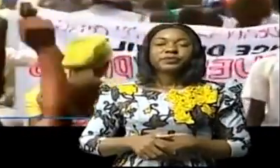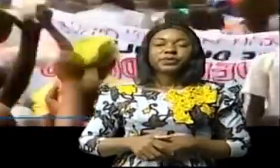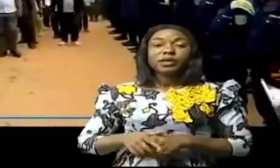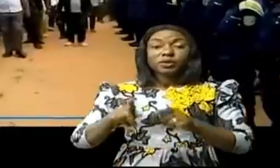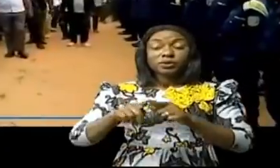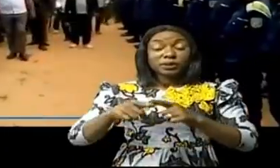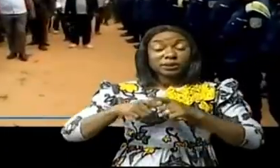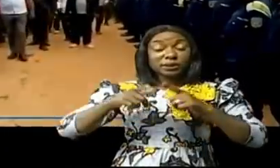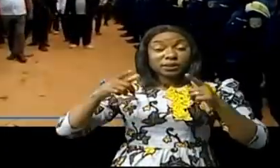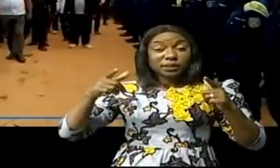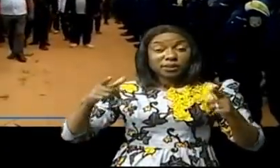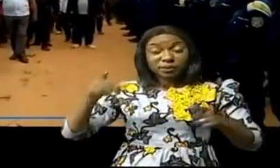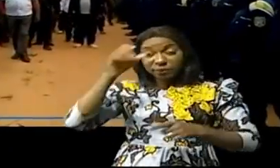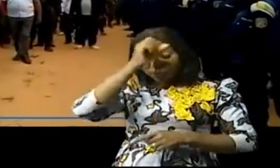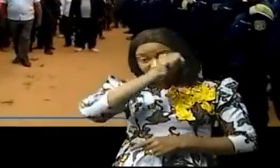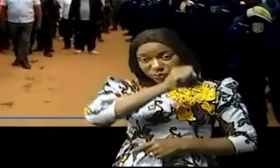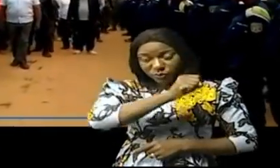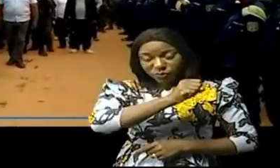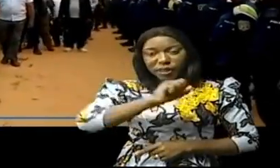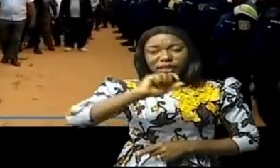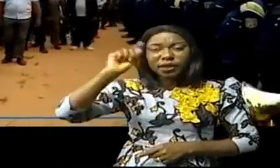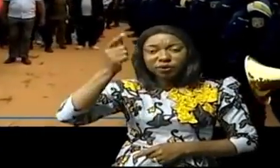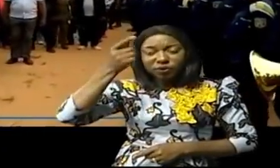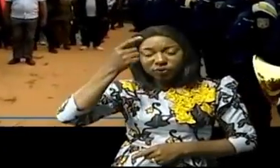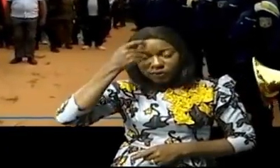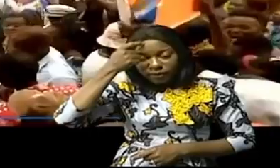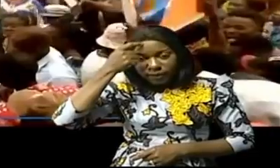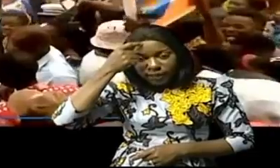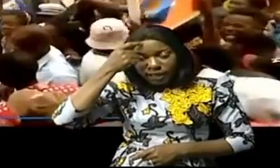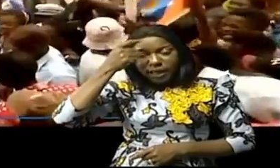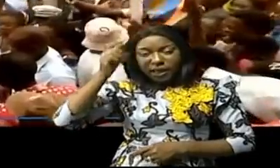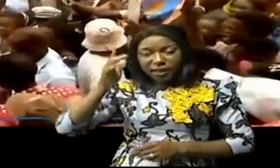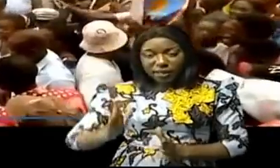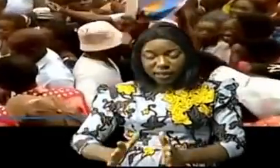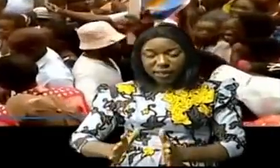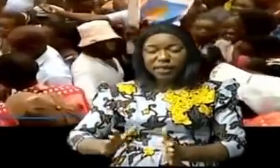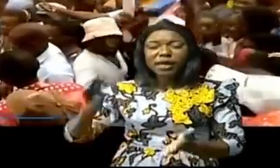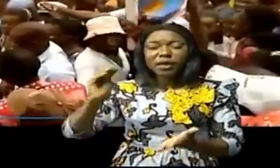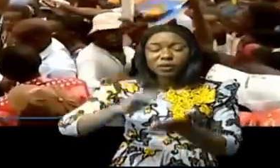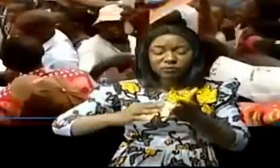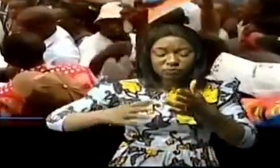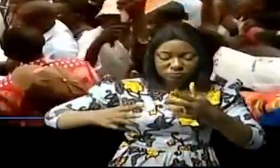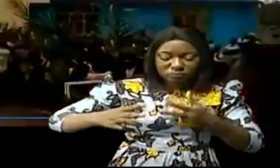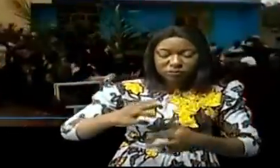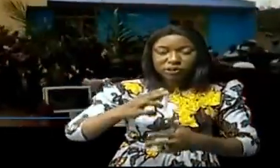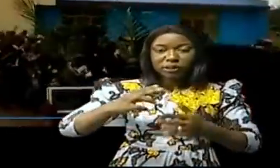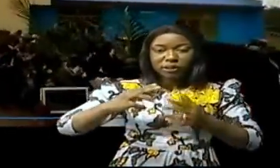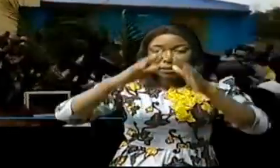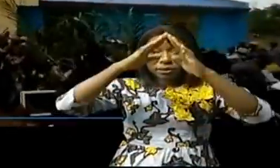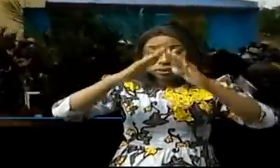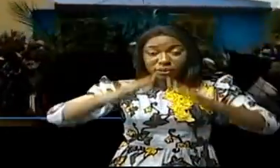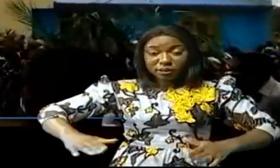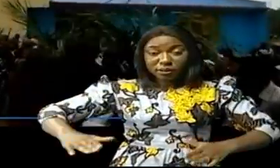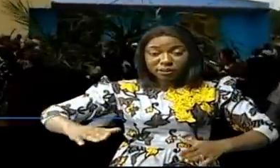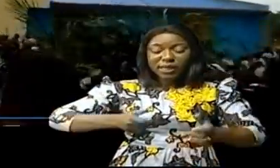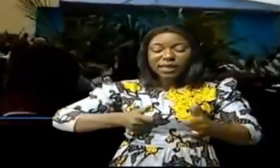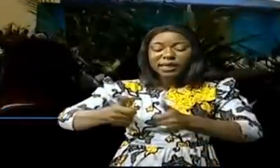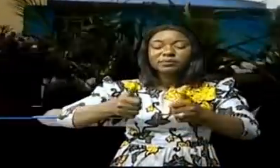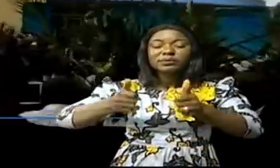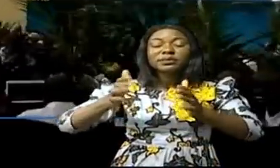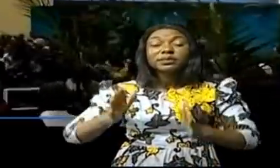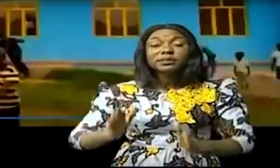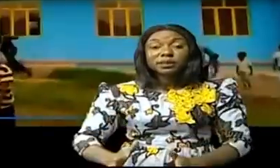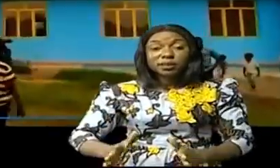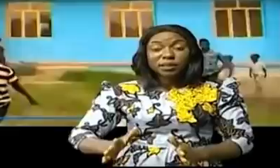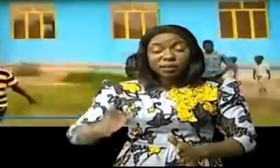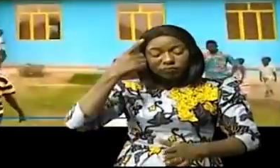Grand Bandoundou. Ici à Calo, le gouverneur Itundala a procédé à l'inauguration du bâtiment administratif devant abriter les services